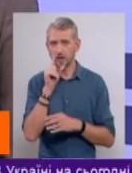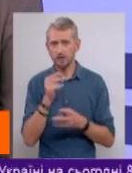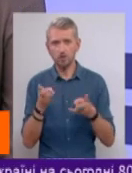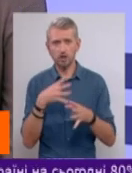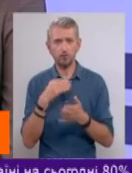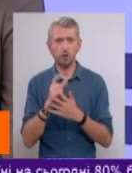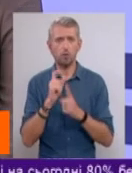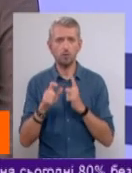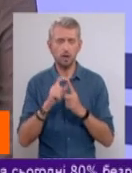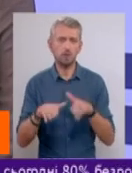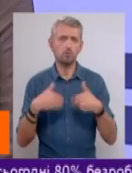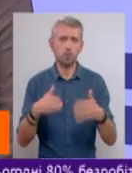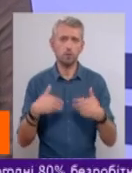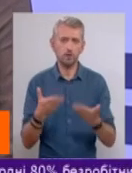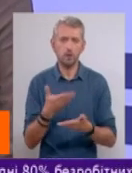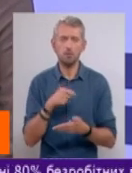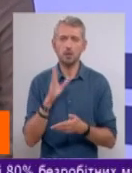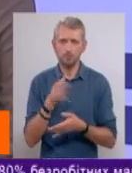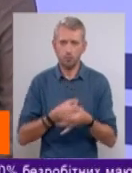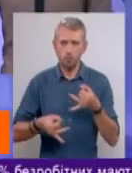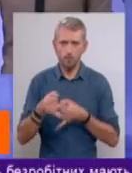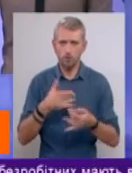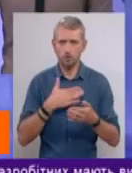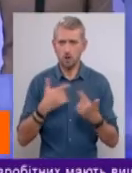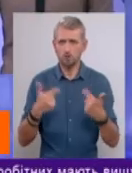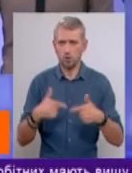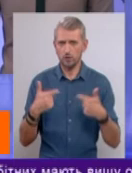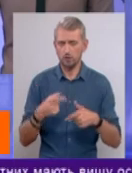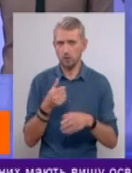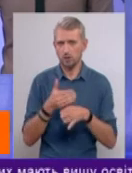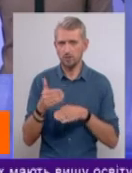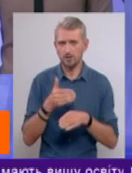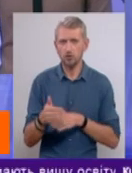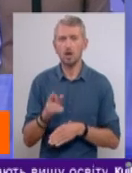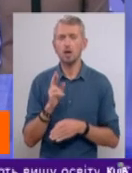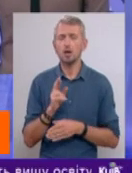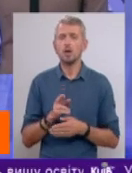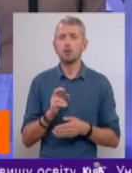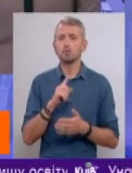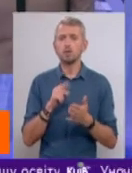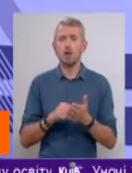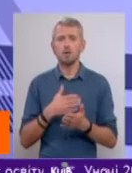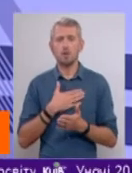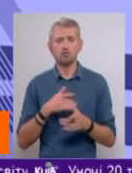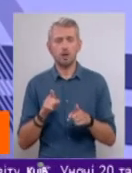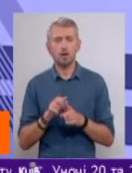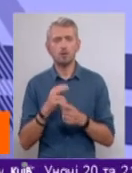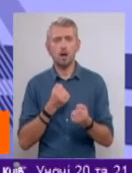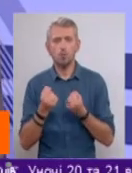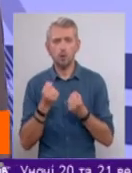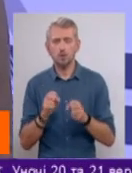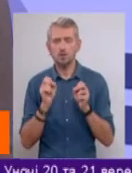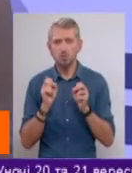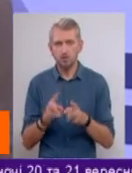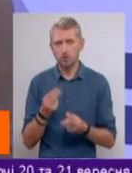Залишайте свої коментарі і пропозиції. Ми їх обговоримо з гостями нашої студії трошечки пізніше. Питання наше таке. Як боротися з